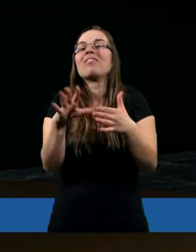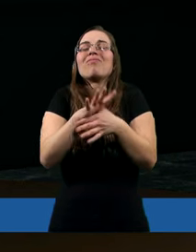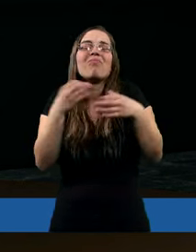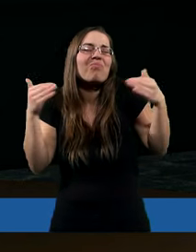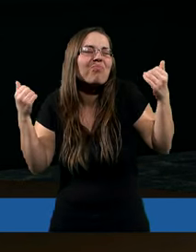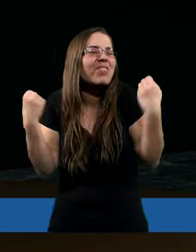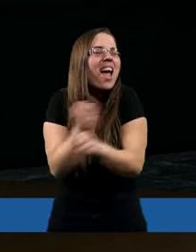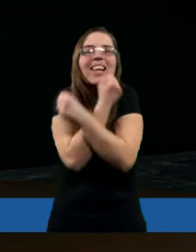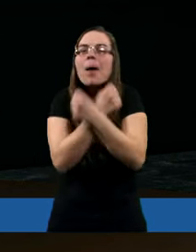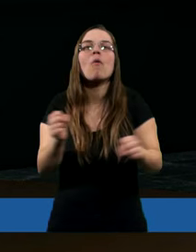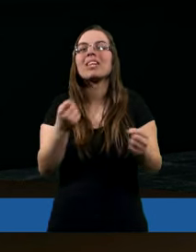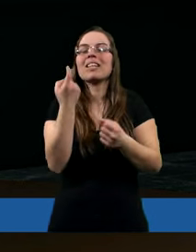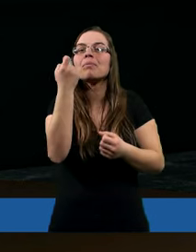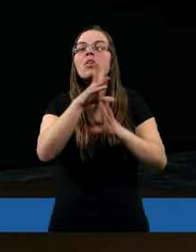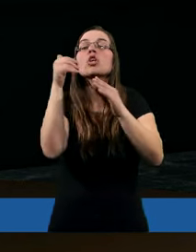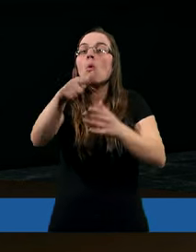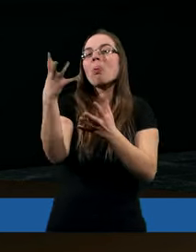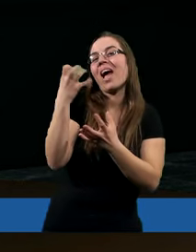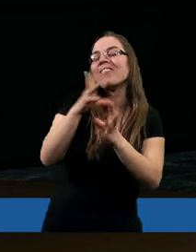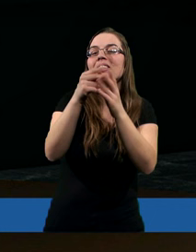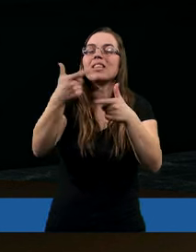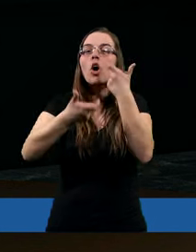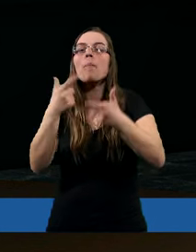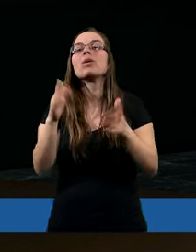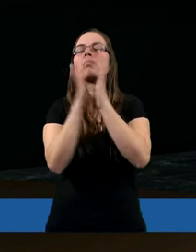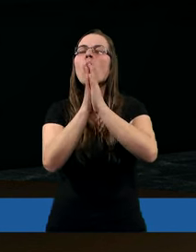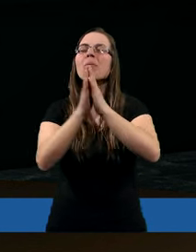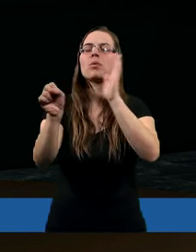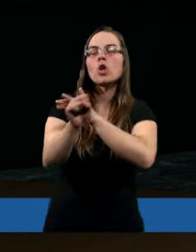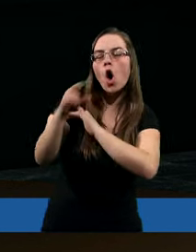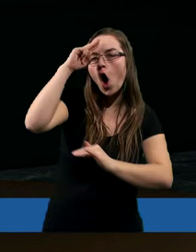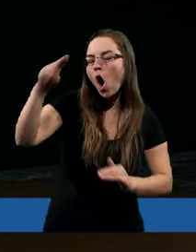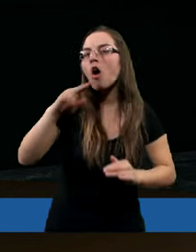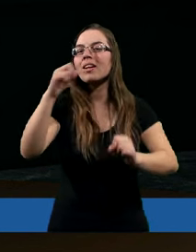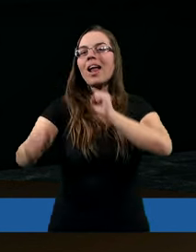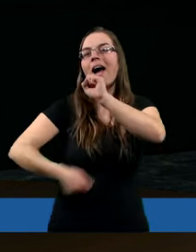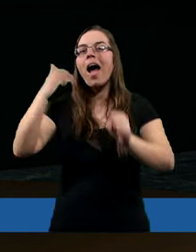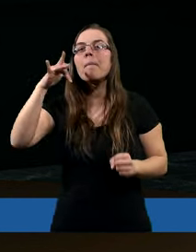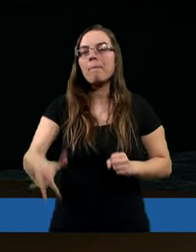możliwościami, że to mogło być nagrane. Prosimy Ciebie, Ojcze, aby